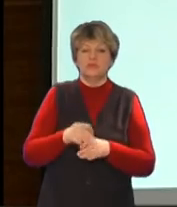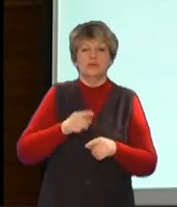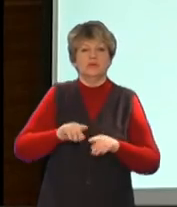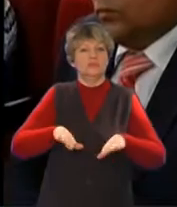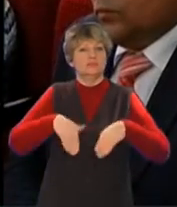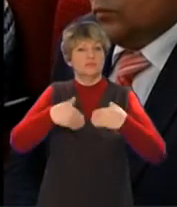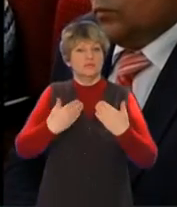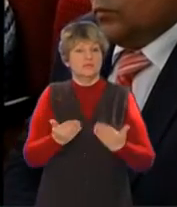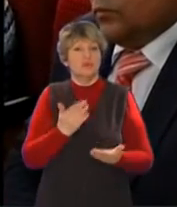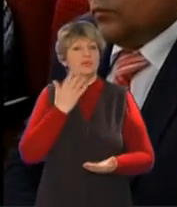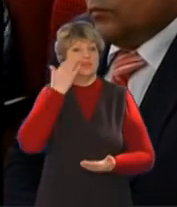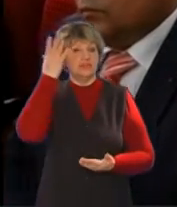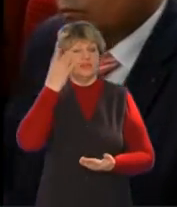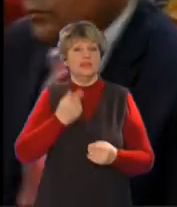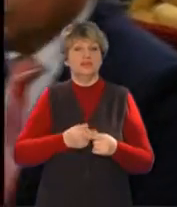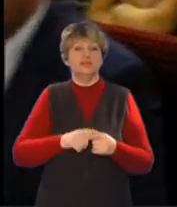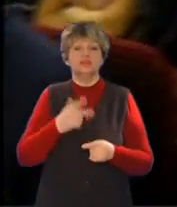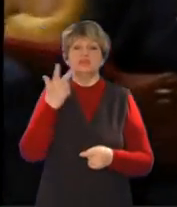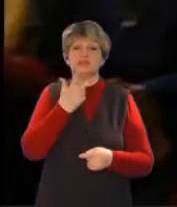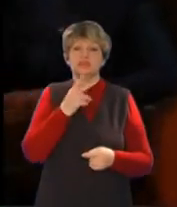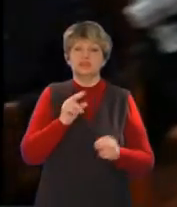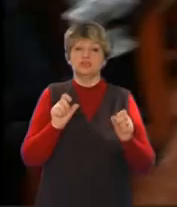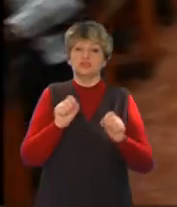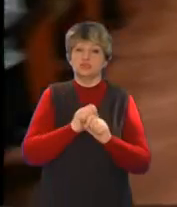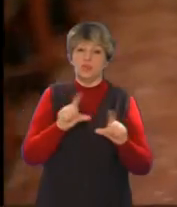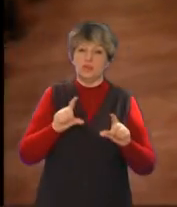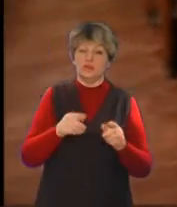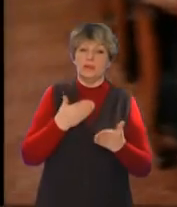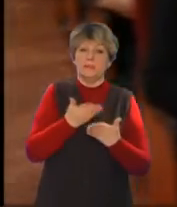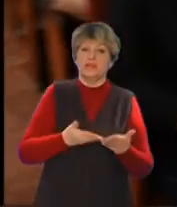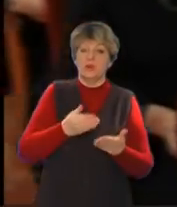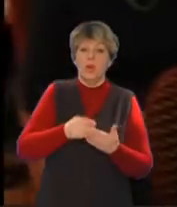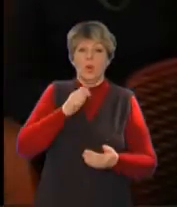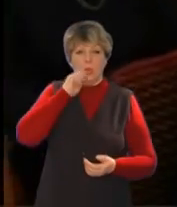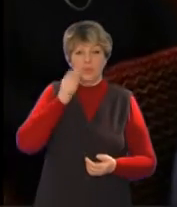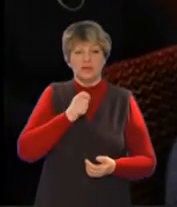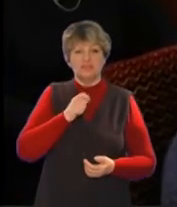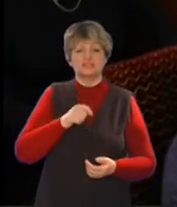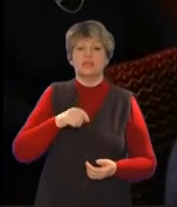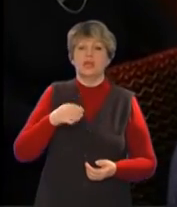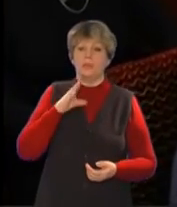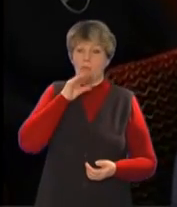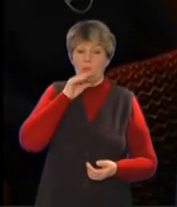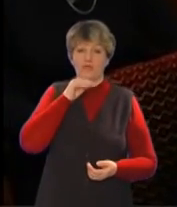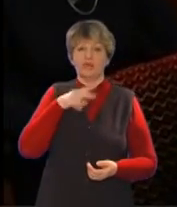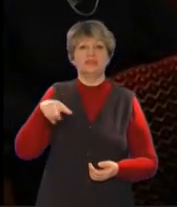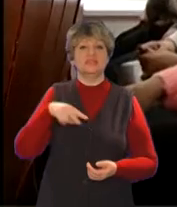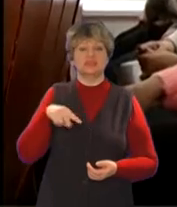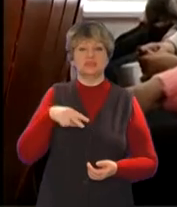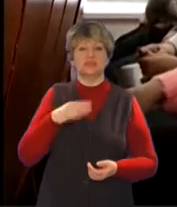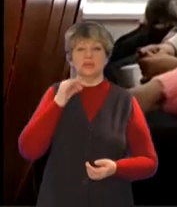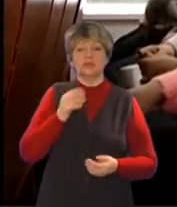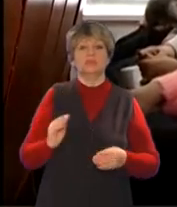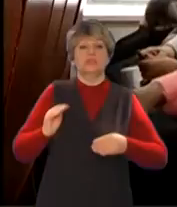освіти висунуло ідею інтегрування трьох шкільних предметів в один – української мови, української літератури та зарубіжної літератури.